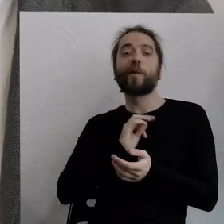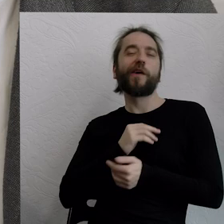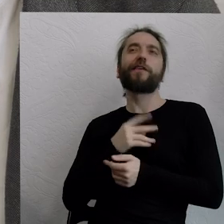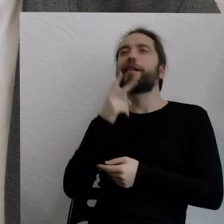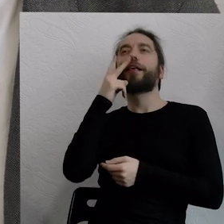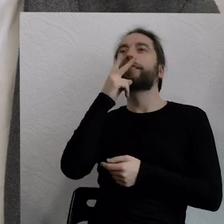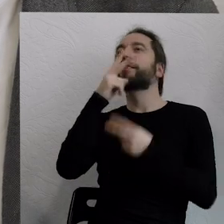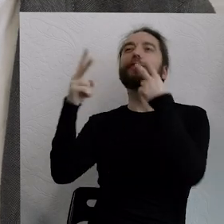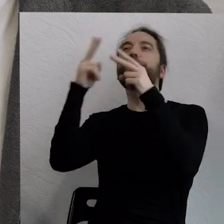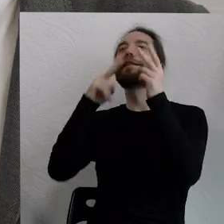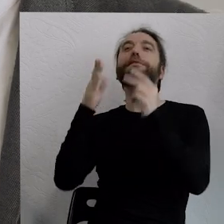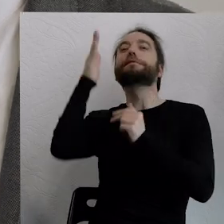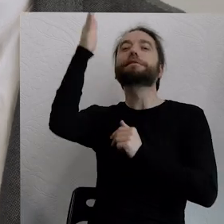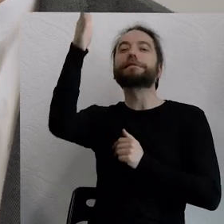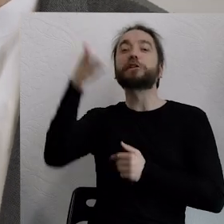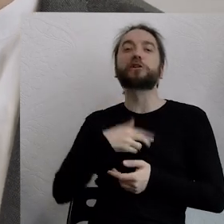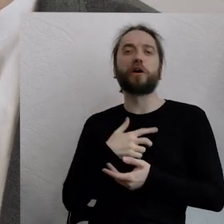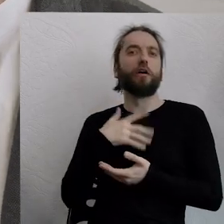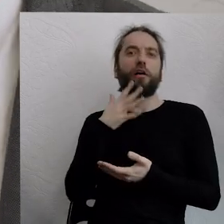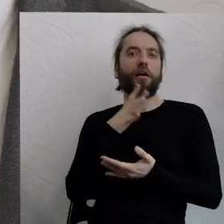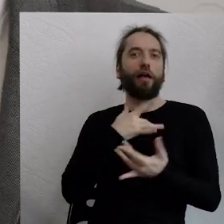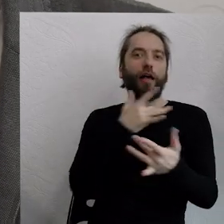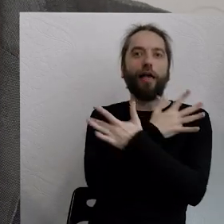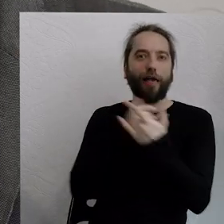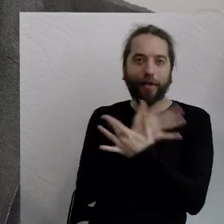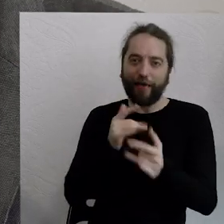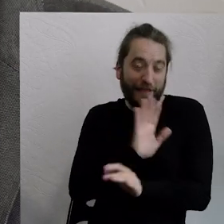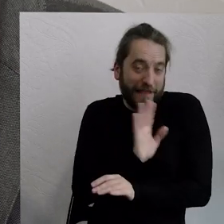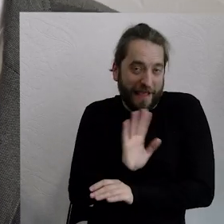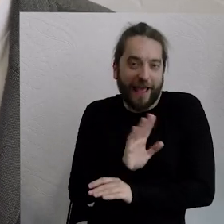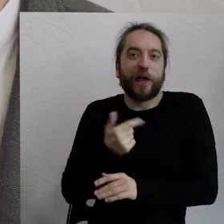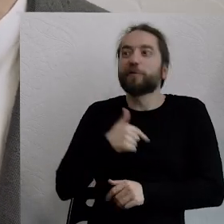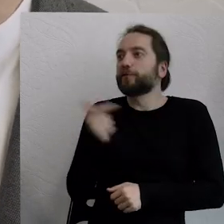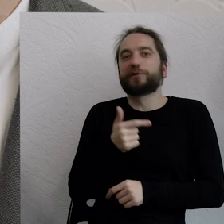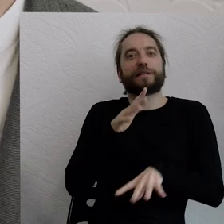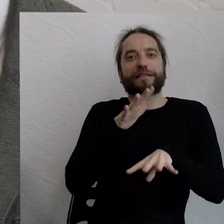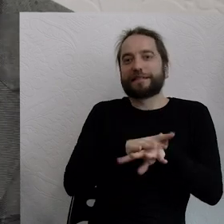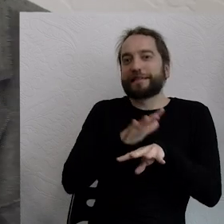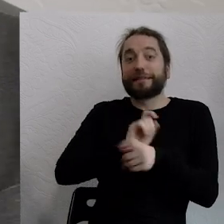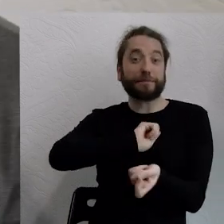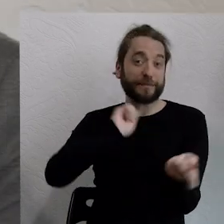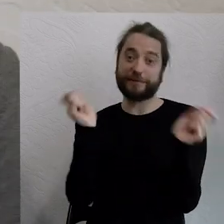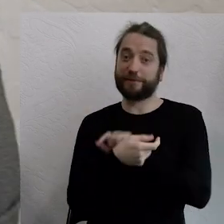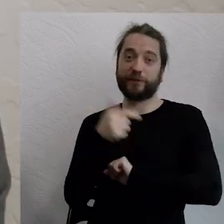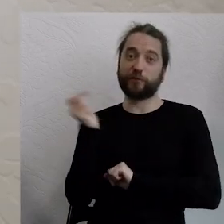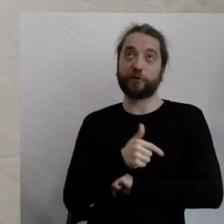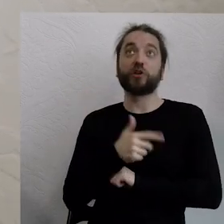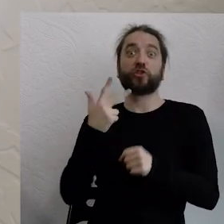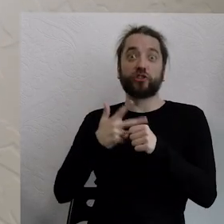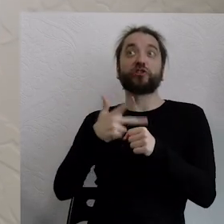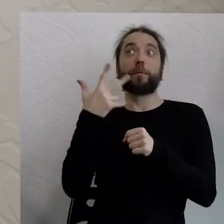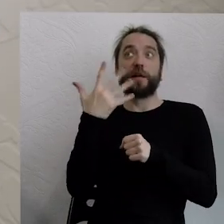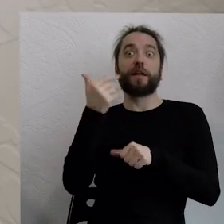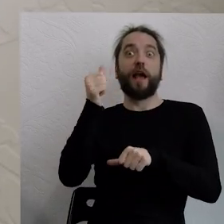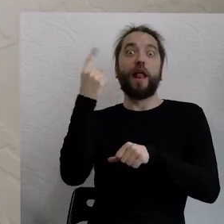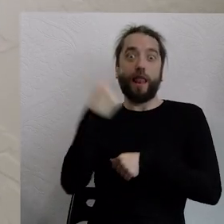dystopijna wcale nie jest jakąś tragedią i dramatem. Po prostu musimy zmienić system społeczno-gospodarczy. Coś, co zrobiliśmy 35 lat temu z